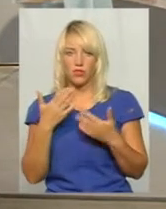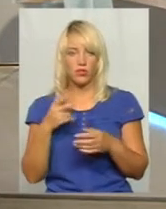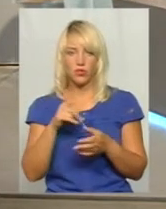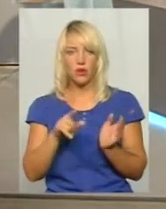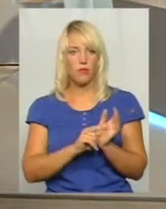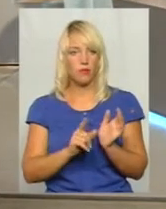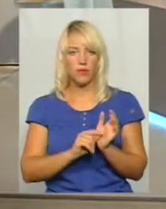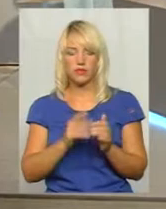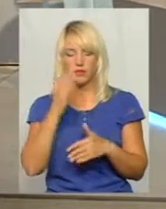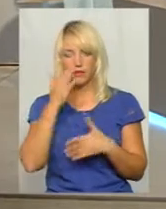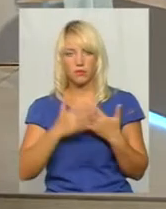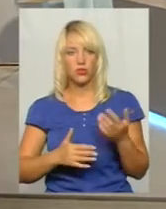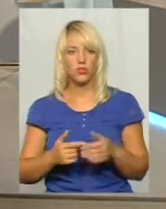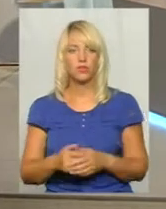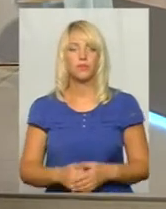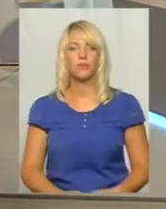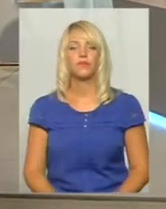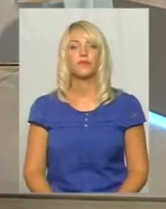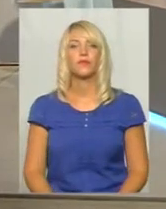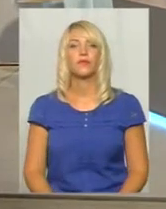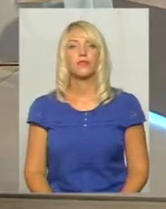вибачте, будь ласка. Але дякую за дзвінок.